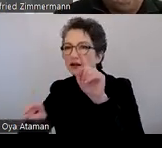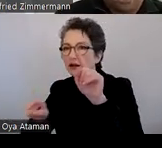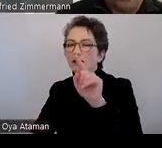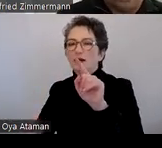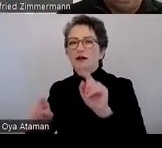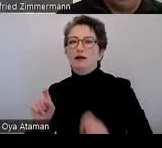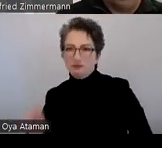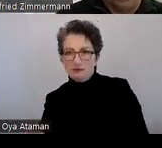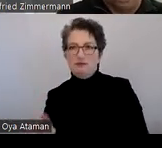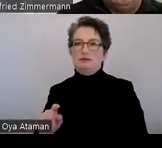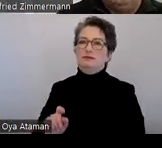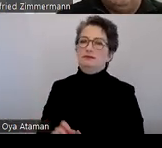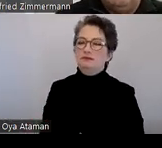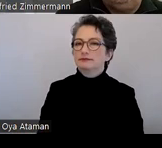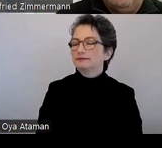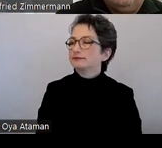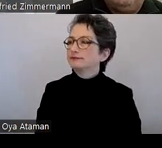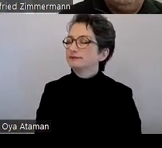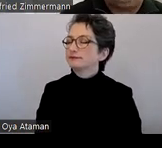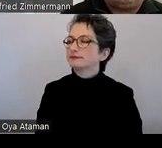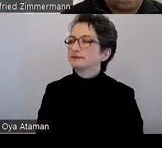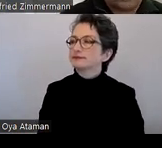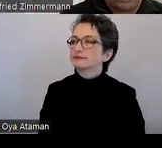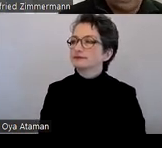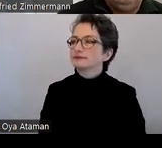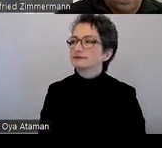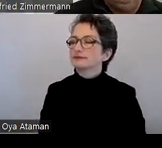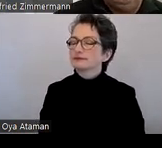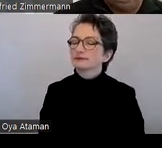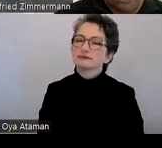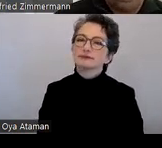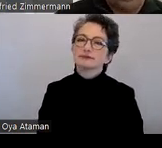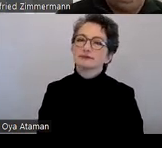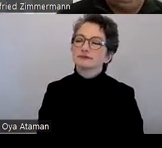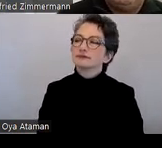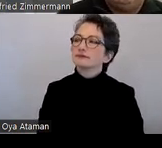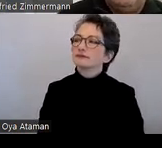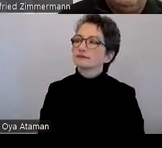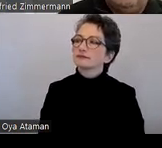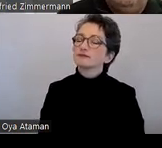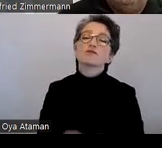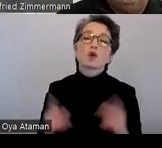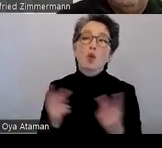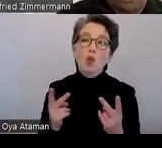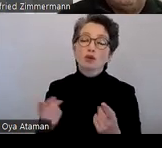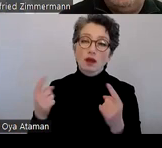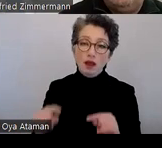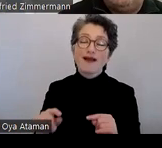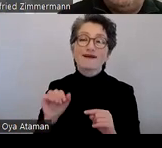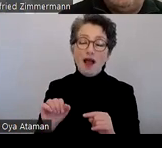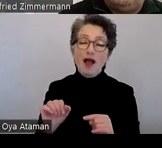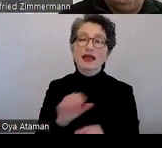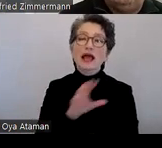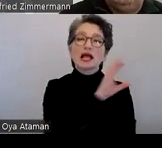Filesystem hingeht und das ein Dokument wählt. Oder das Dokument per Dragantrop auf das